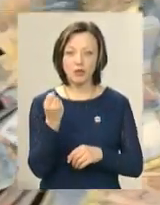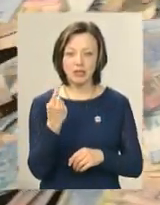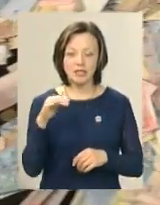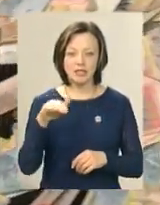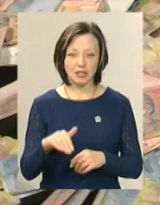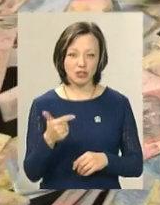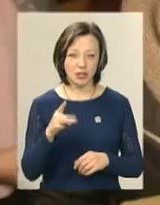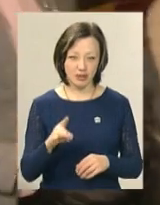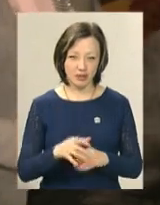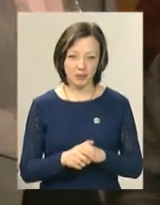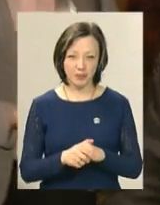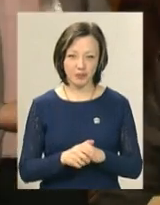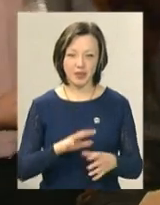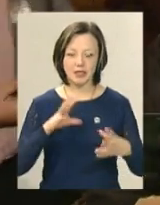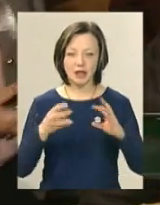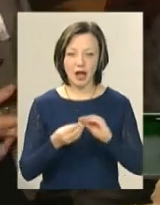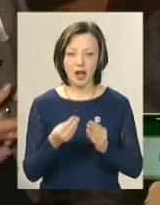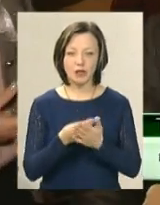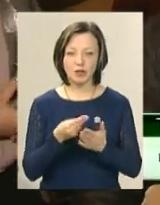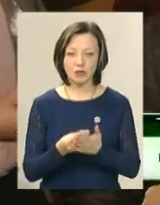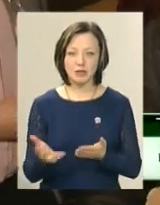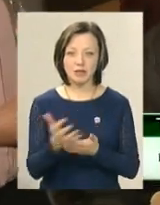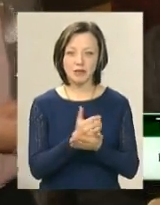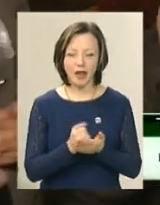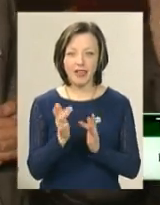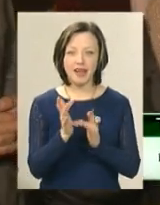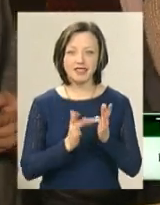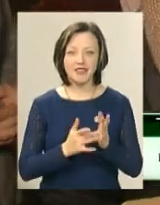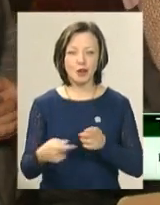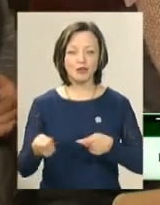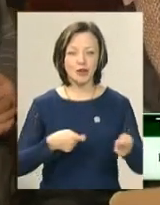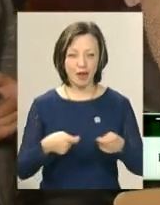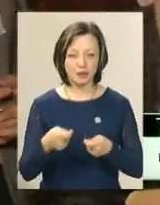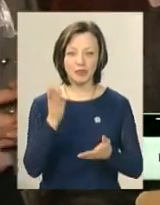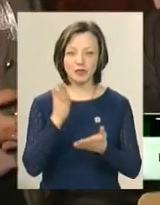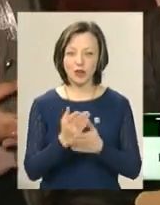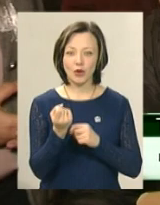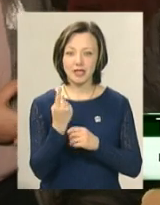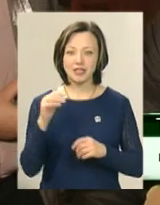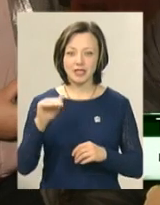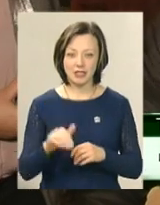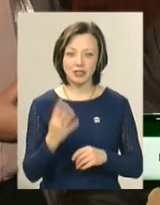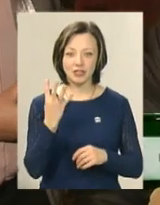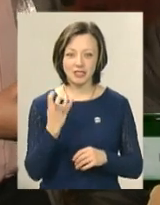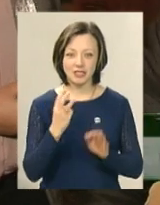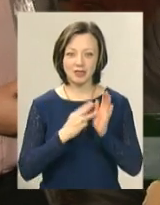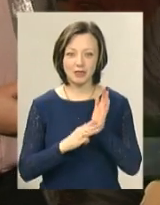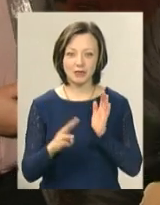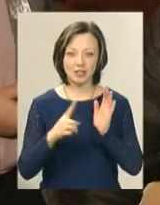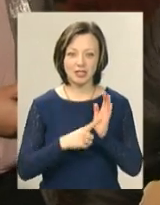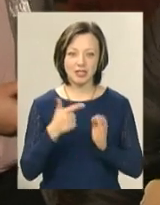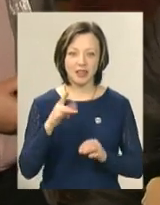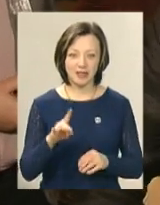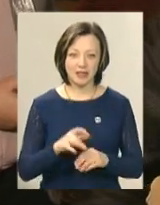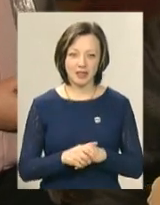тисяч гривень. Загальна сума, яку зібрали на Різдвяному ярмарку, становить 11 тисяч 486